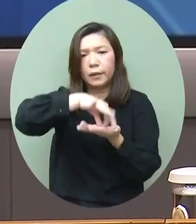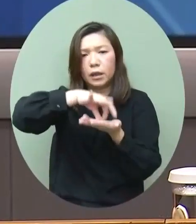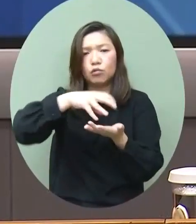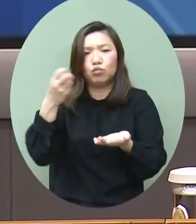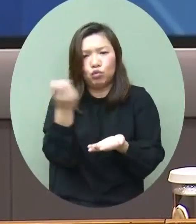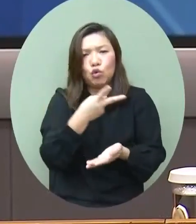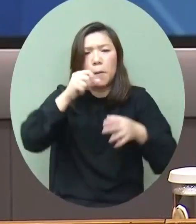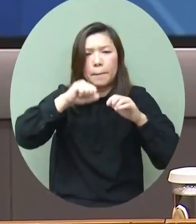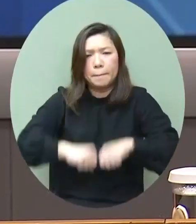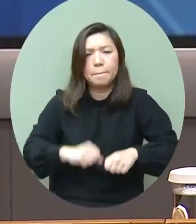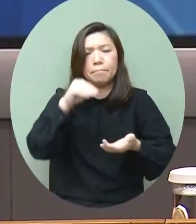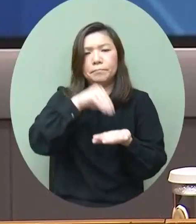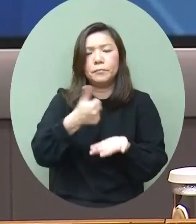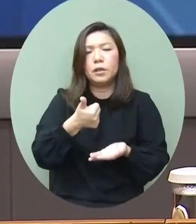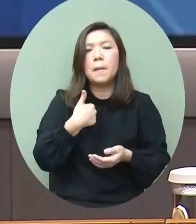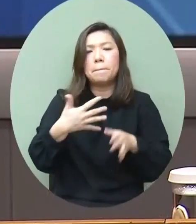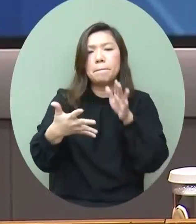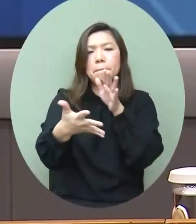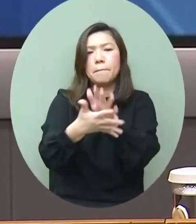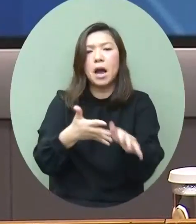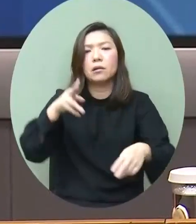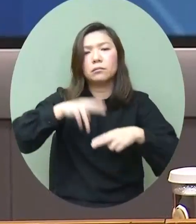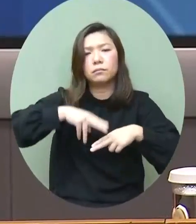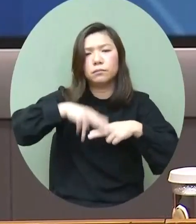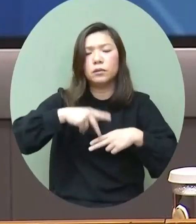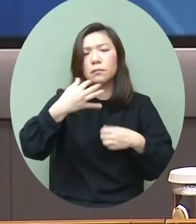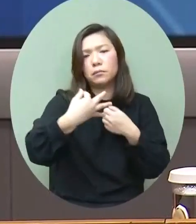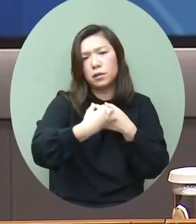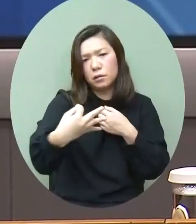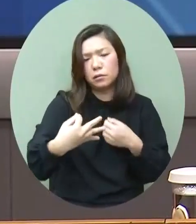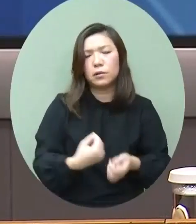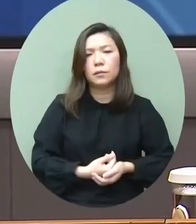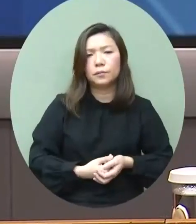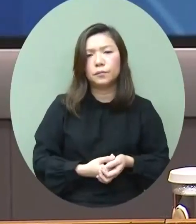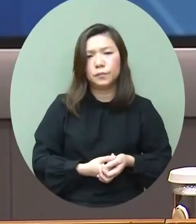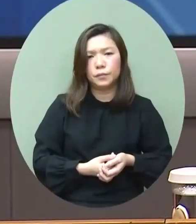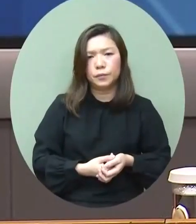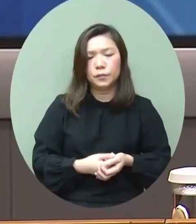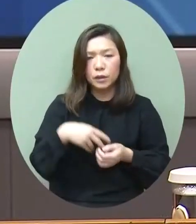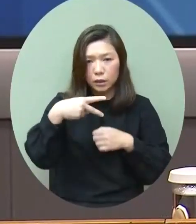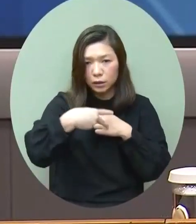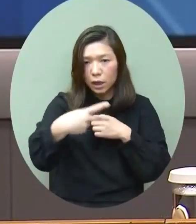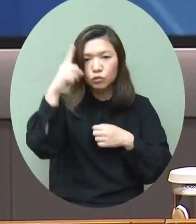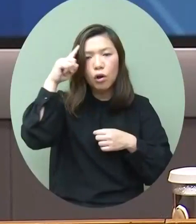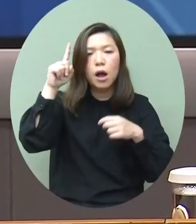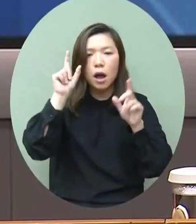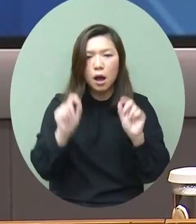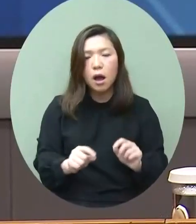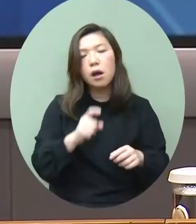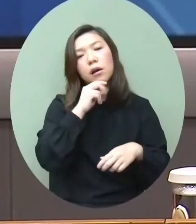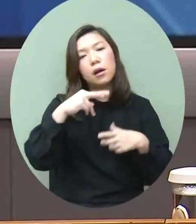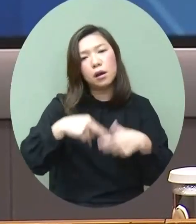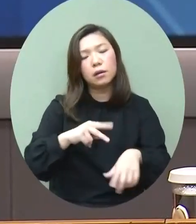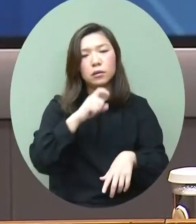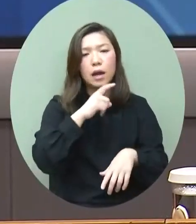次獲得肯定總排名是維持在全球的第三第二點想跟大家介紹的是我們政府對